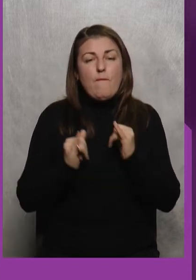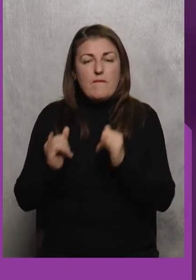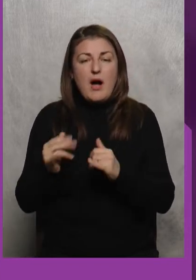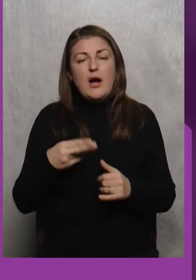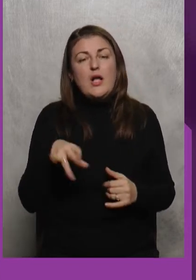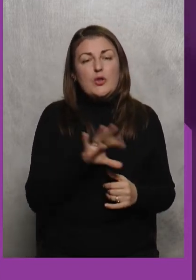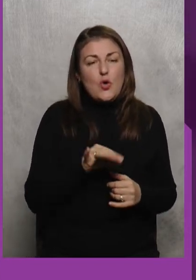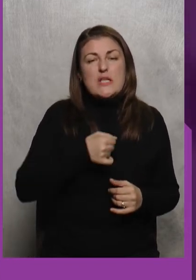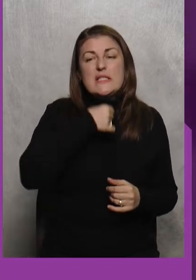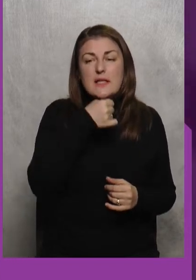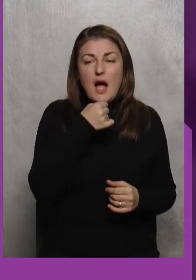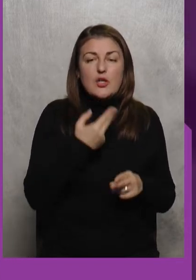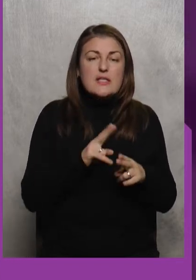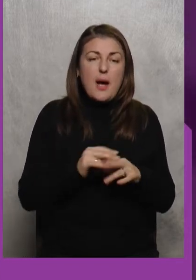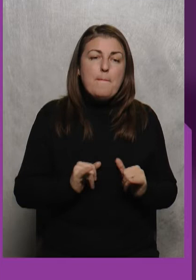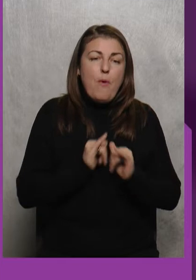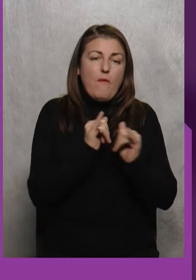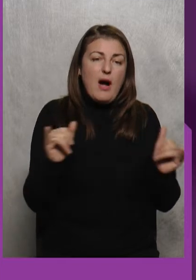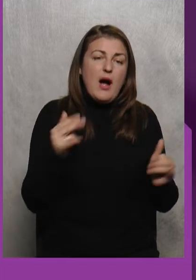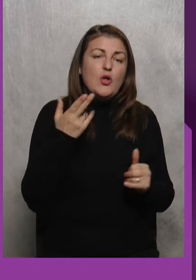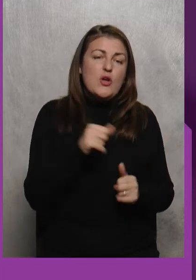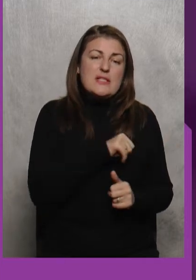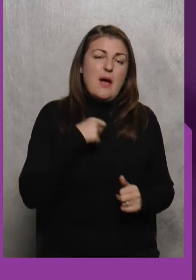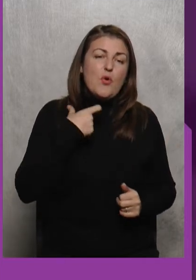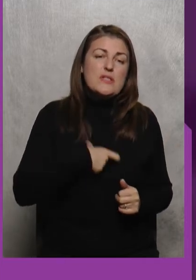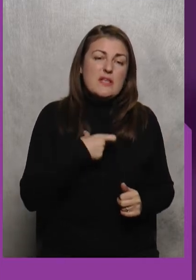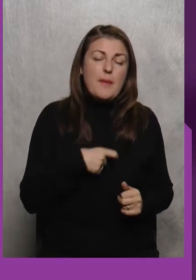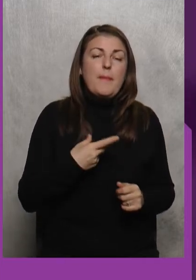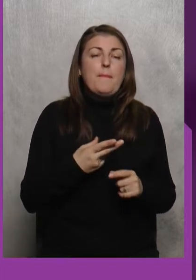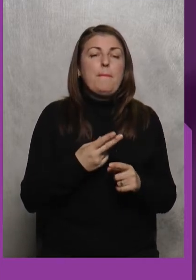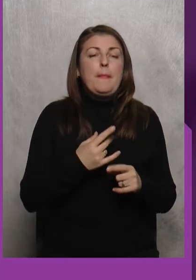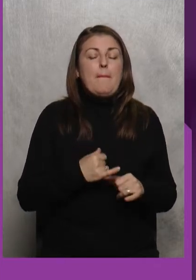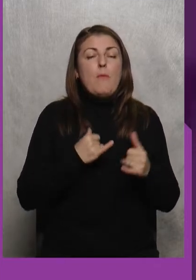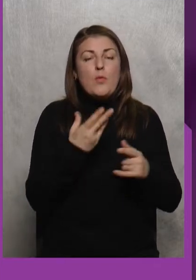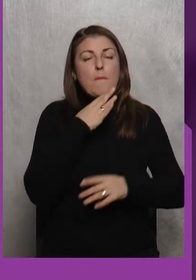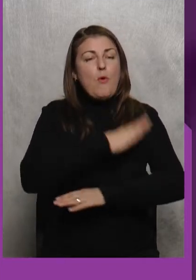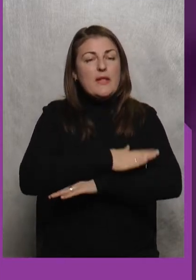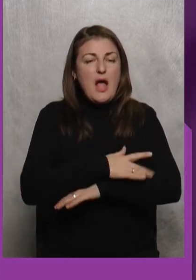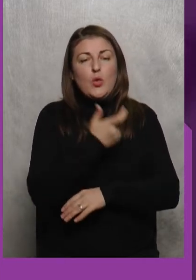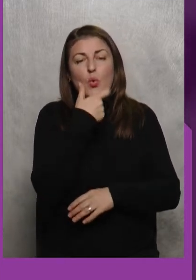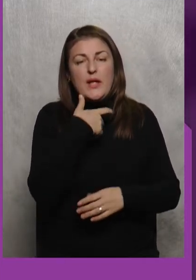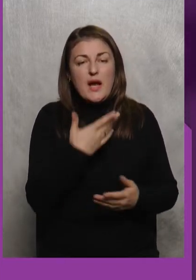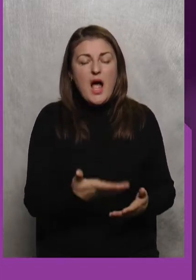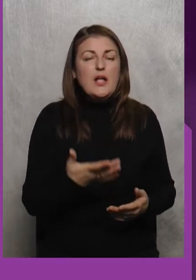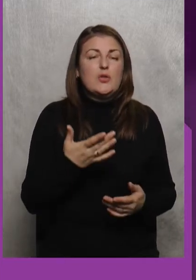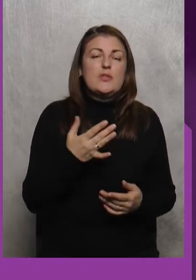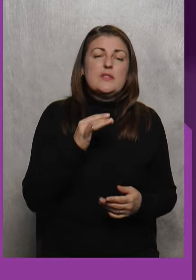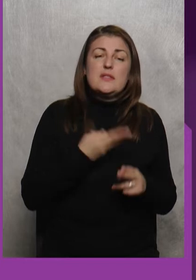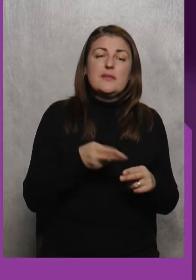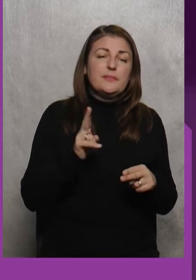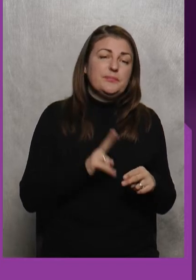Старшого Це повага до Самого себе До поведінки своєї Толерантності Це